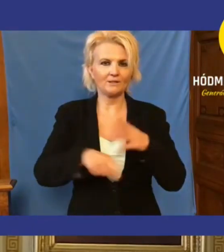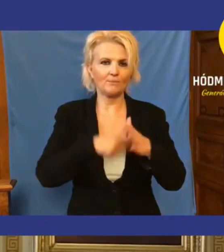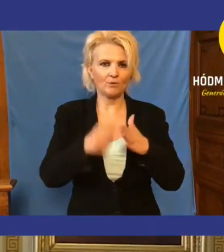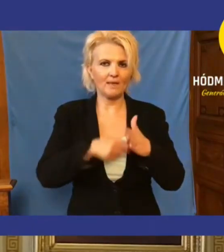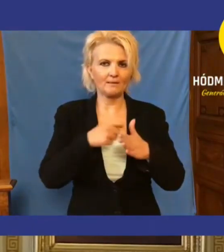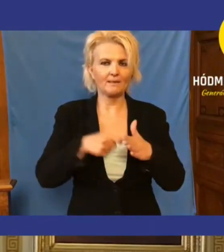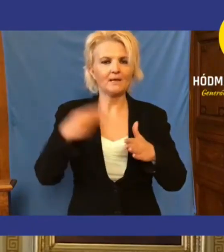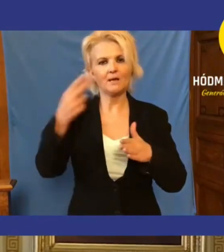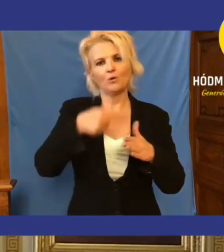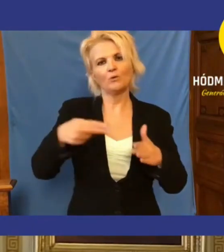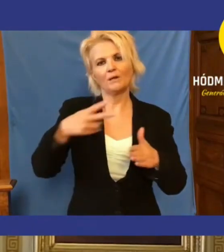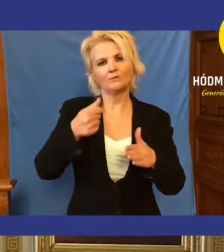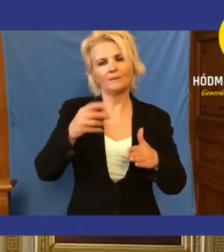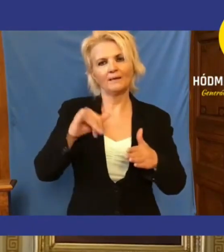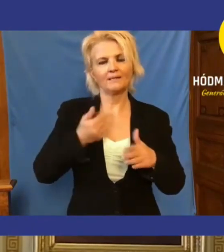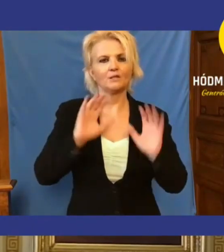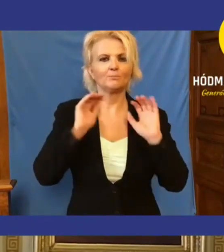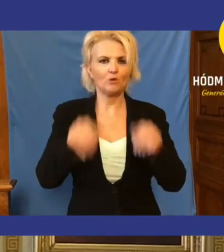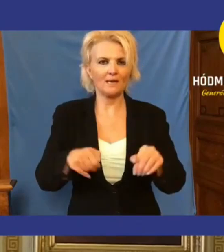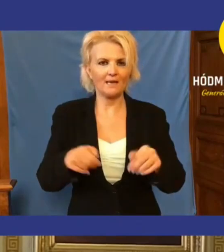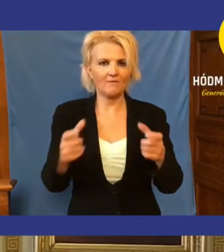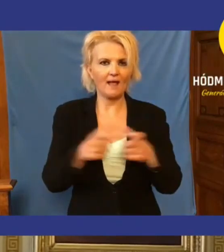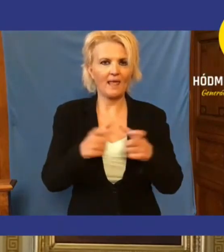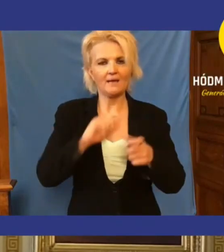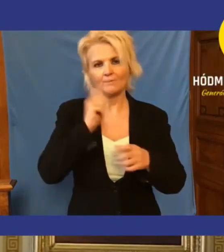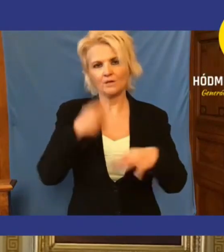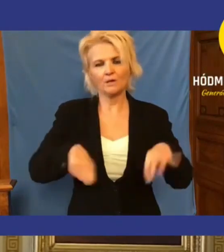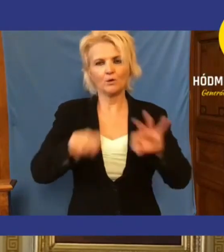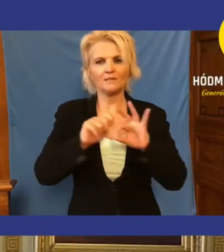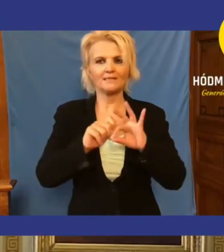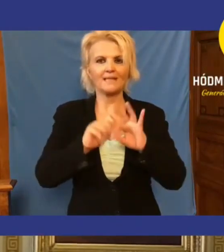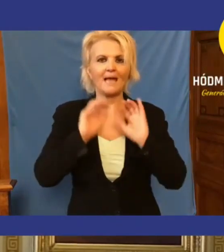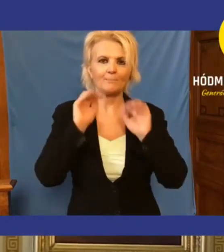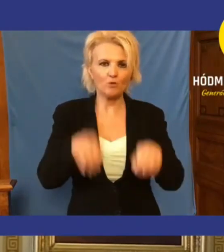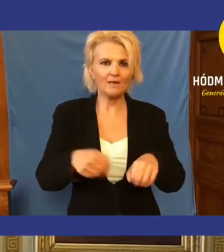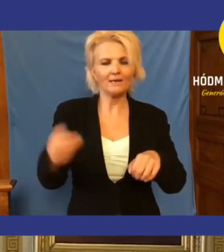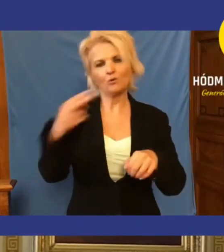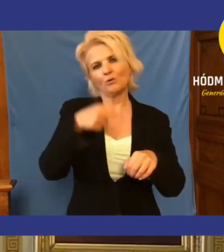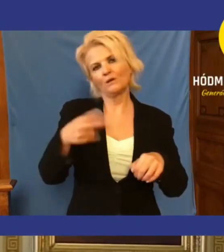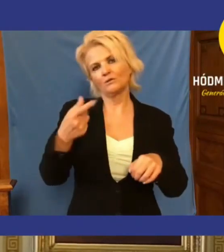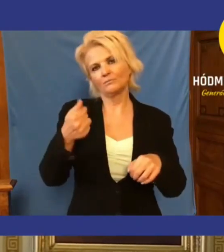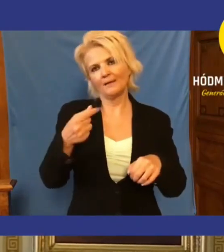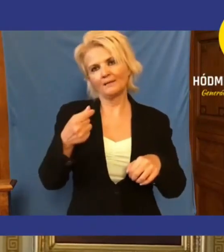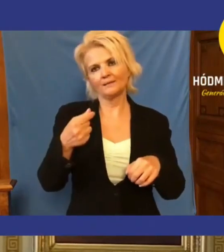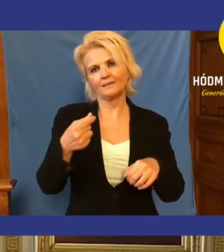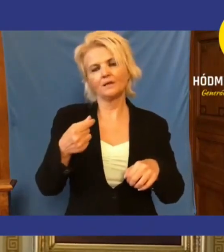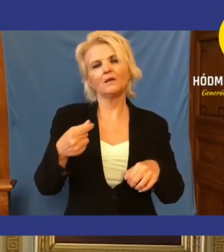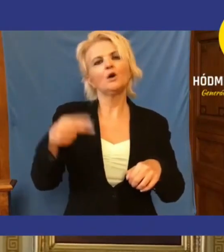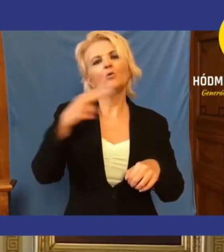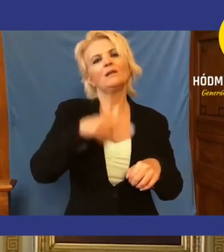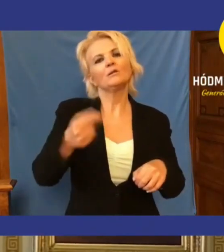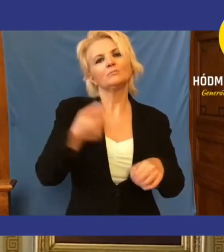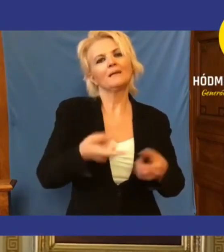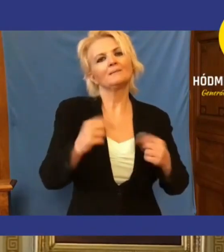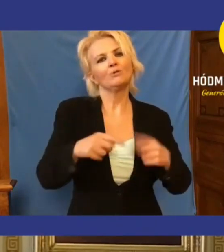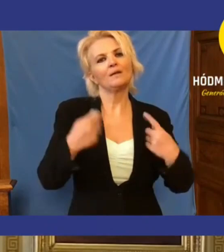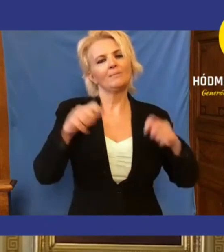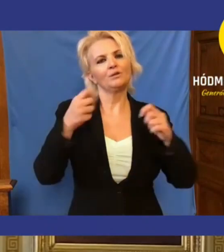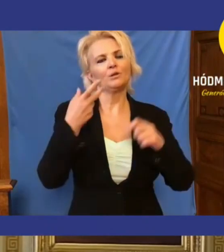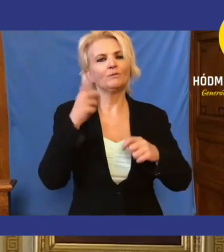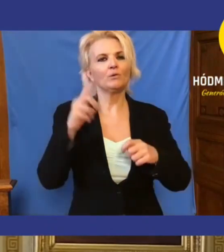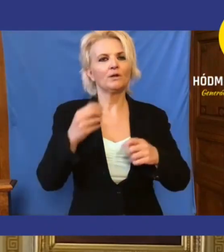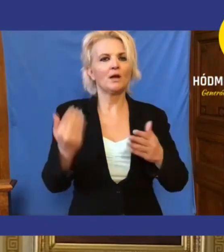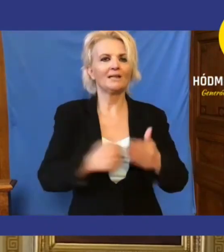projektet, hiszen uniós pénzt is bukik vele. Magyarország bukik uniós pénzt, ez uniós pénzben épült volna meg az